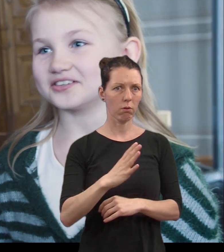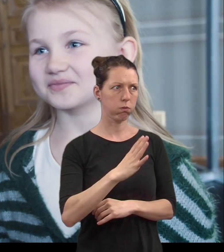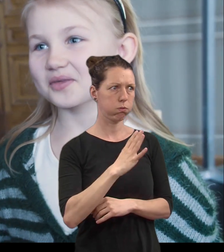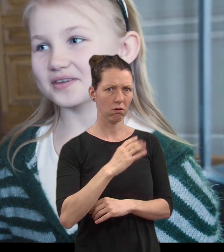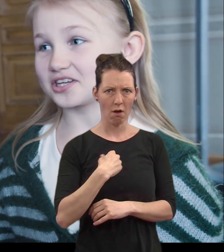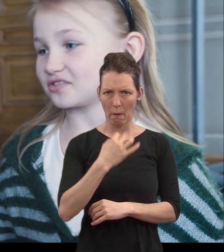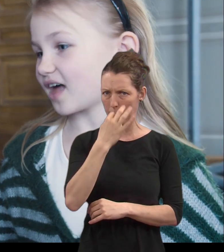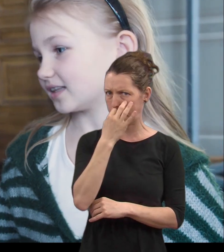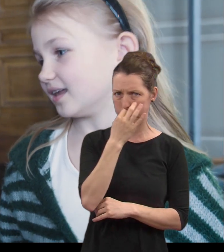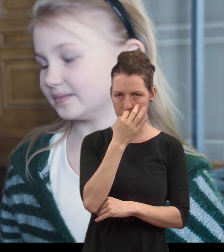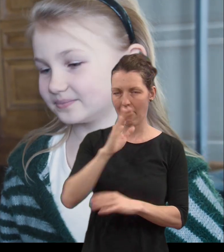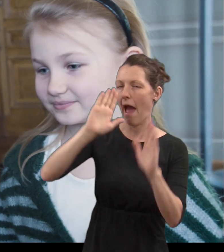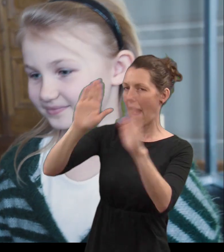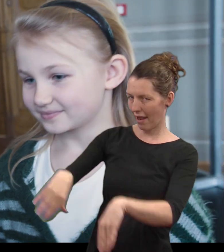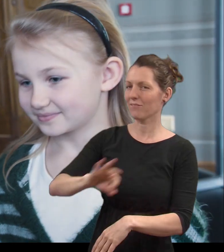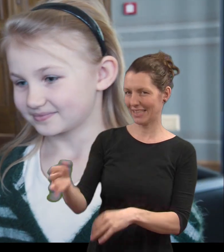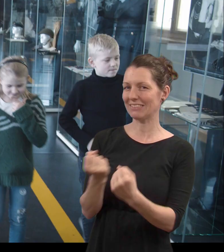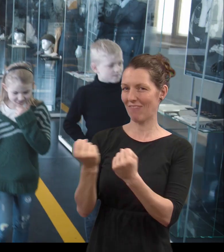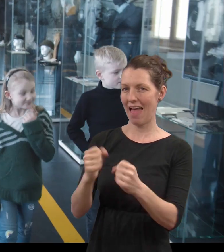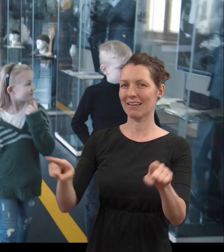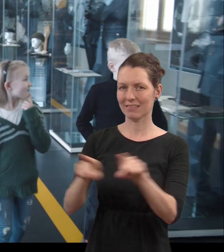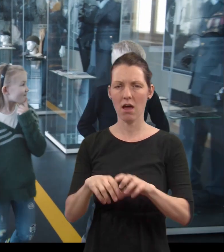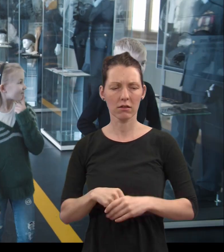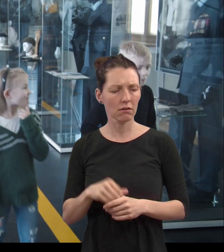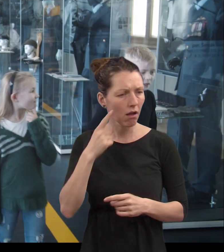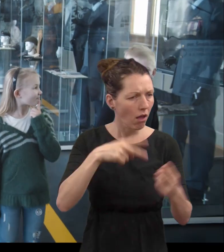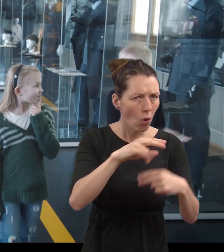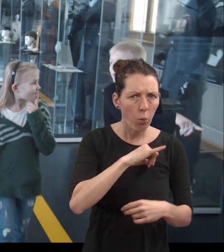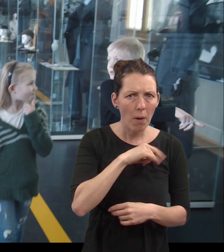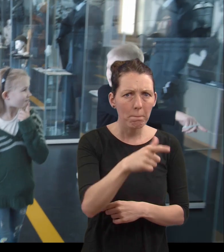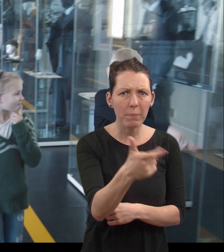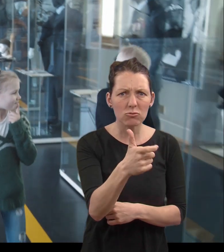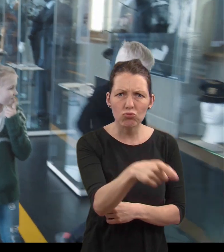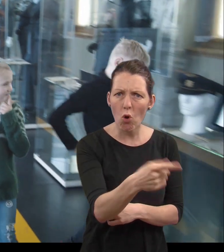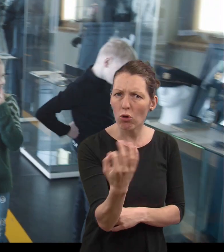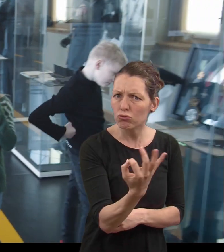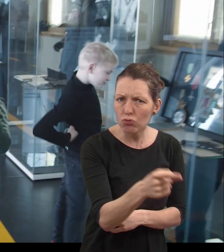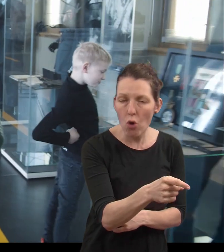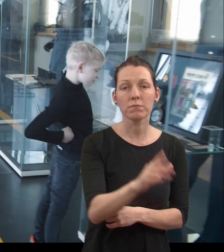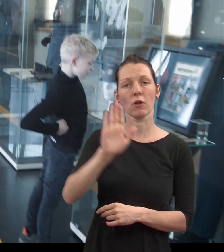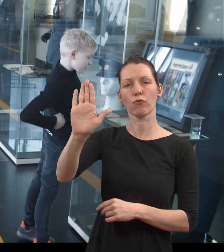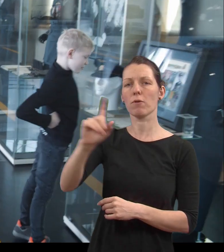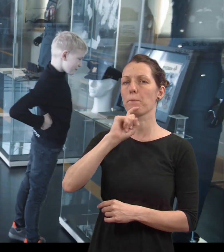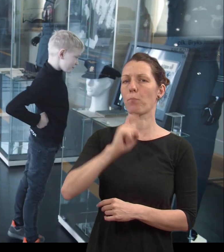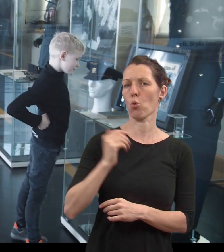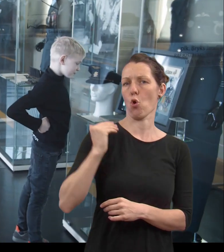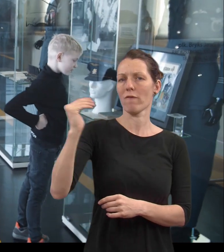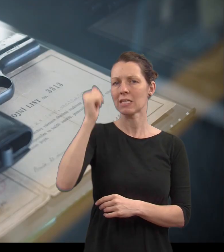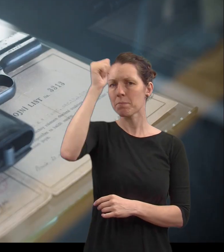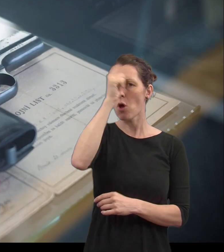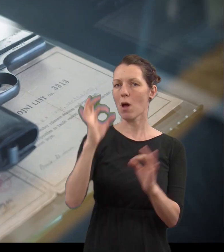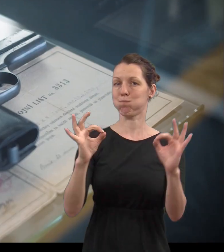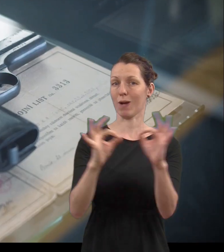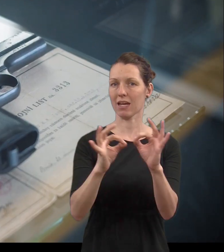Tý jo, to bych nezvládla. Sadím se, že jo. A co je tahle pistola? To je osobní